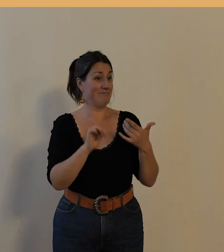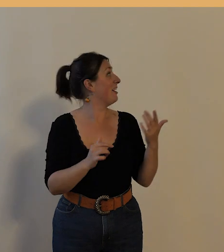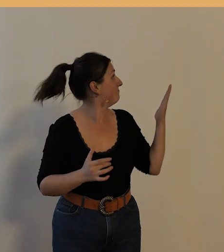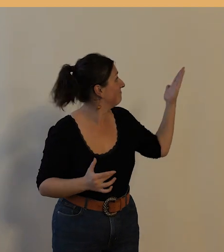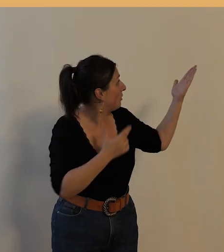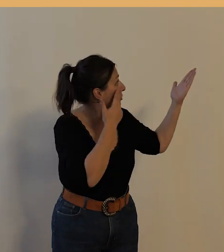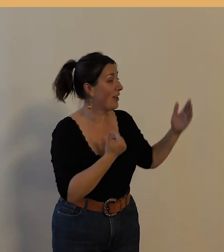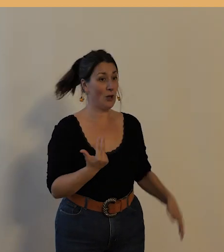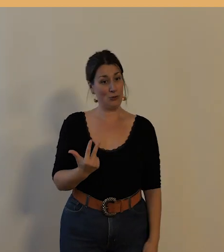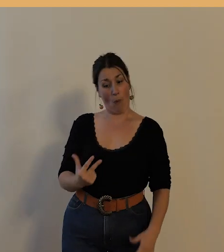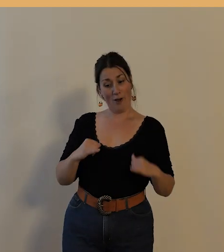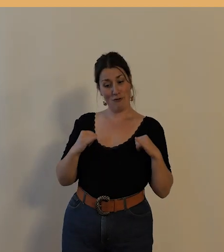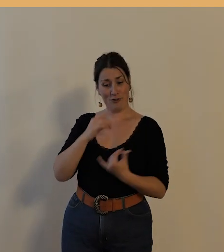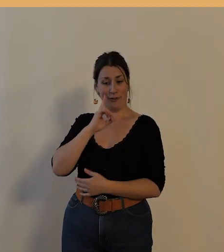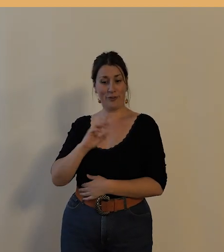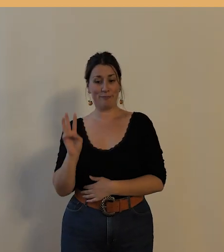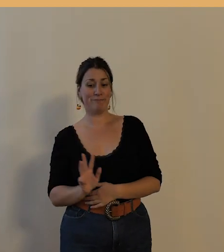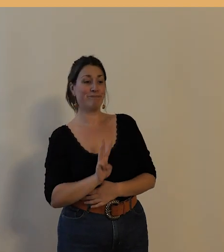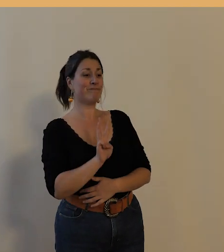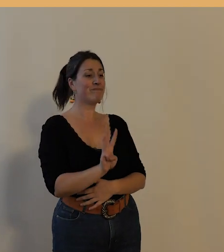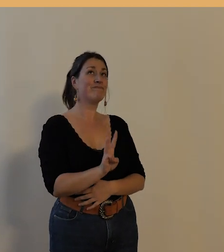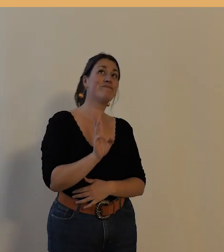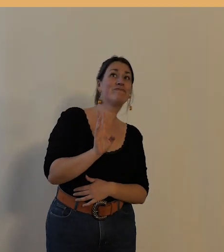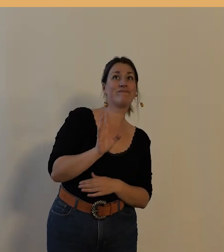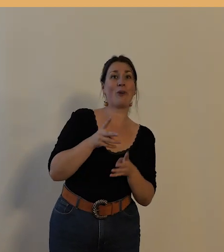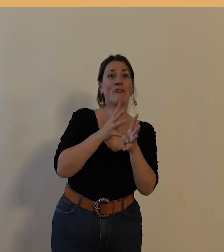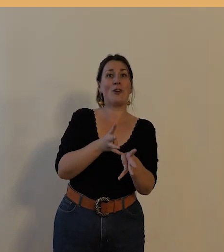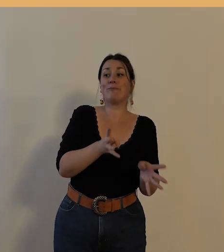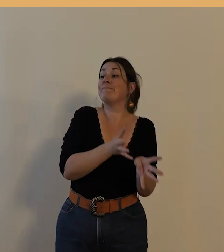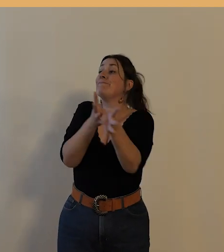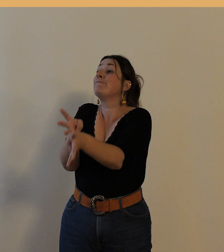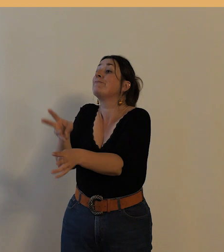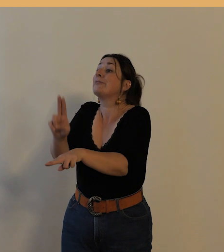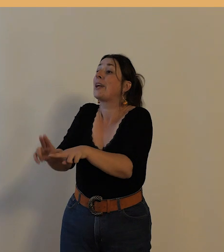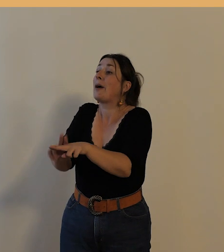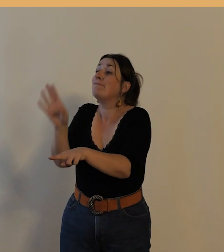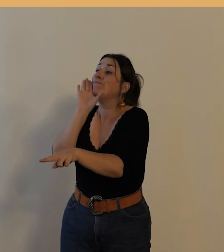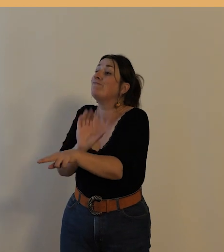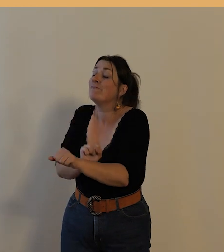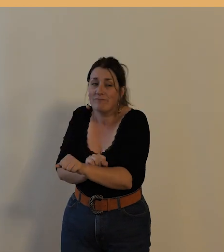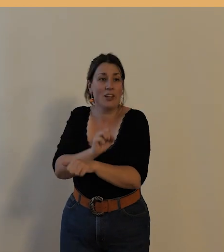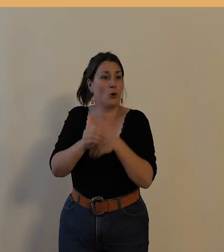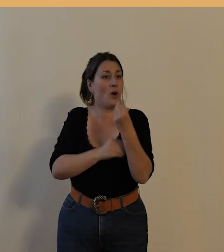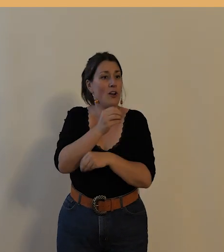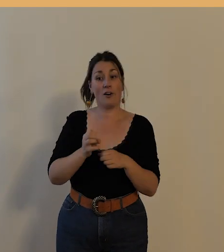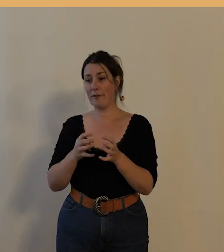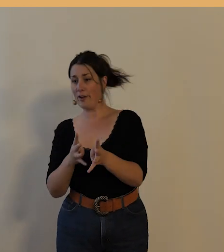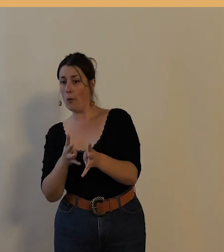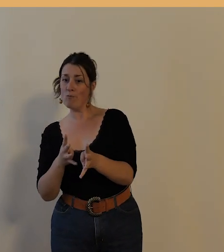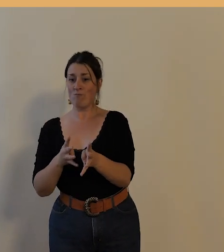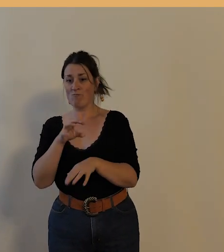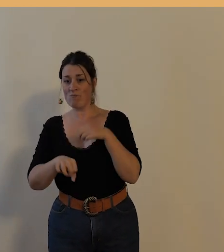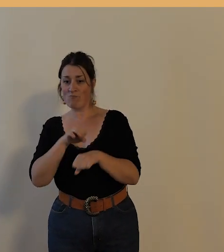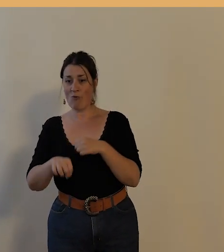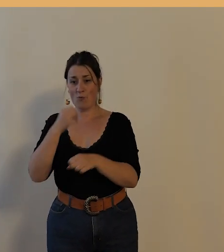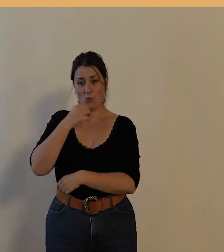trois jeunes filles qui sont venues ou déposer leur bicyclette à réparer ou chercher le vélo qu'elles pratiquent